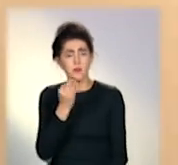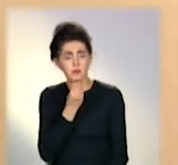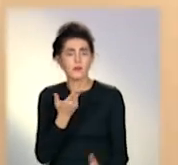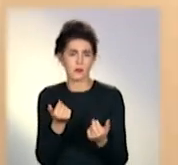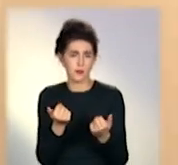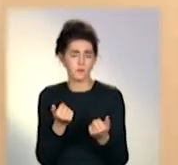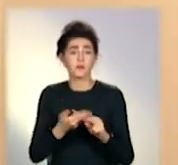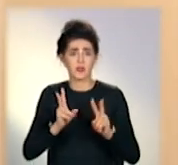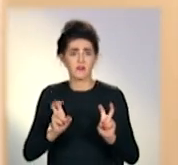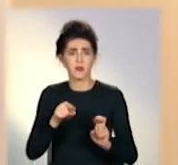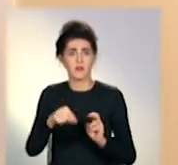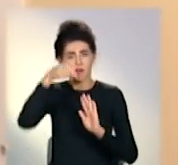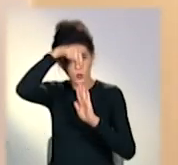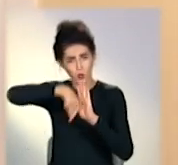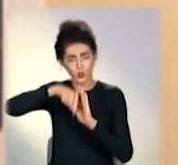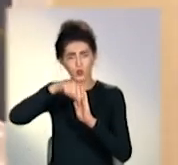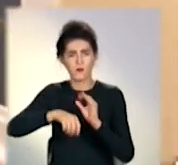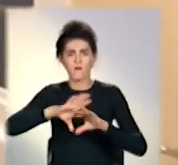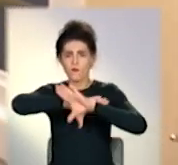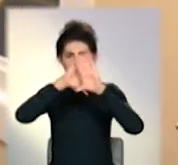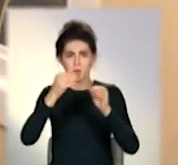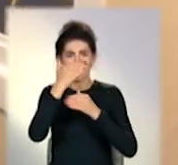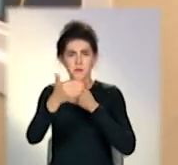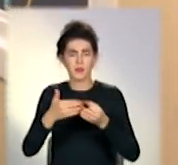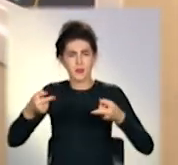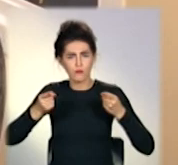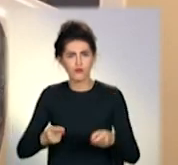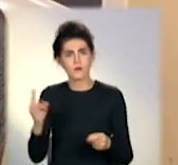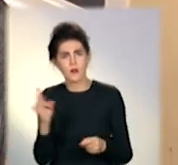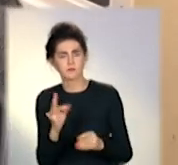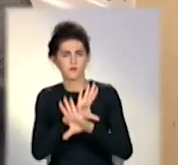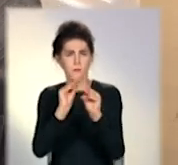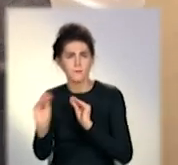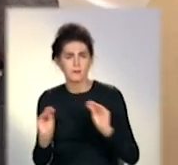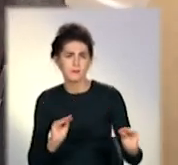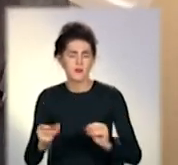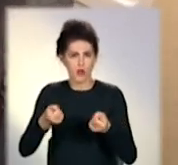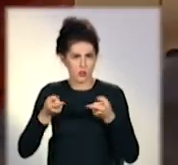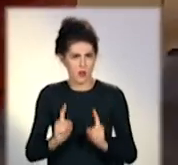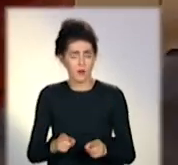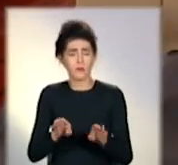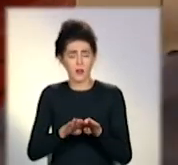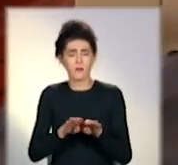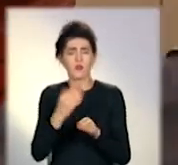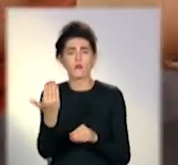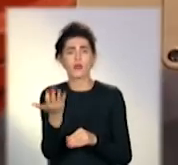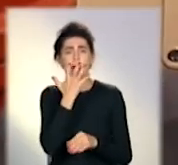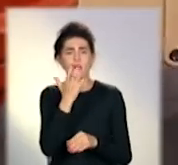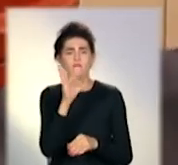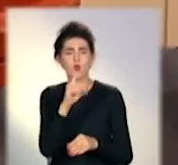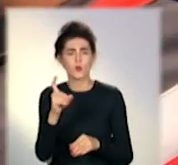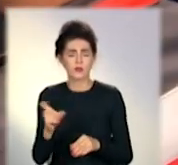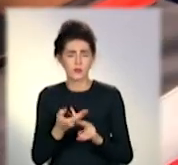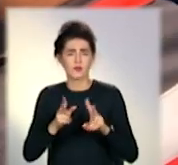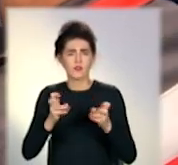Кабіна максимально наближена до справжньої у розмірах та начинню. Саме це дозволяє машиністам тепловоза відчувати себе в